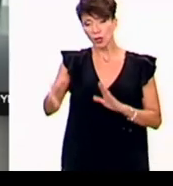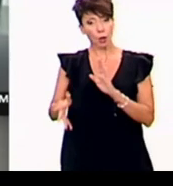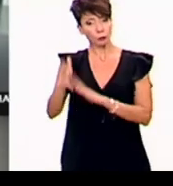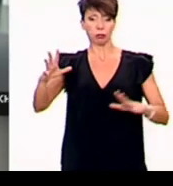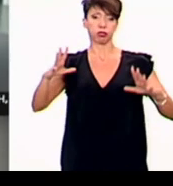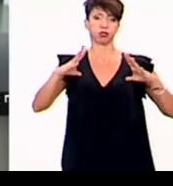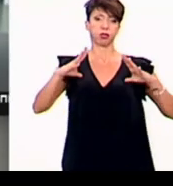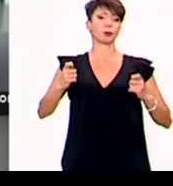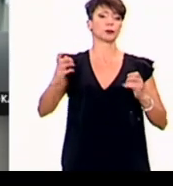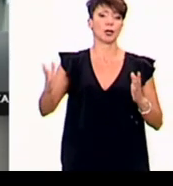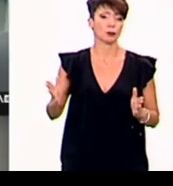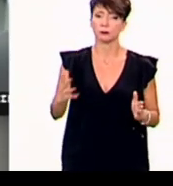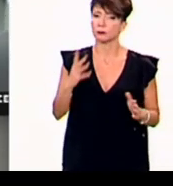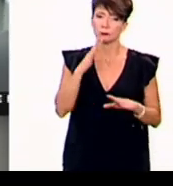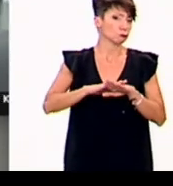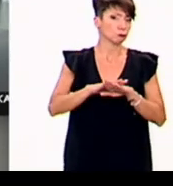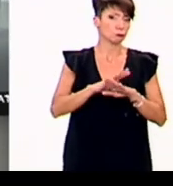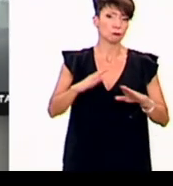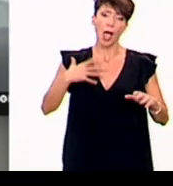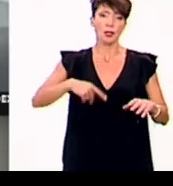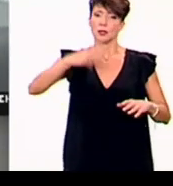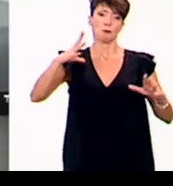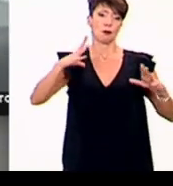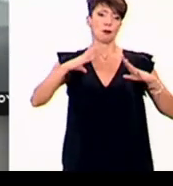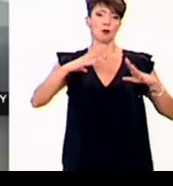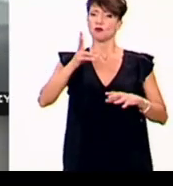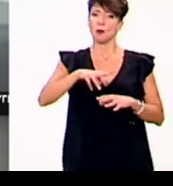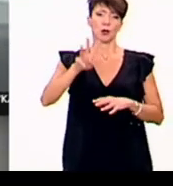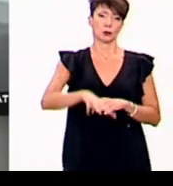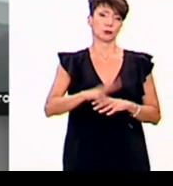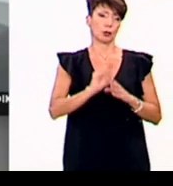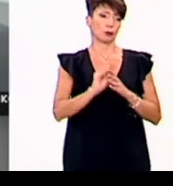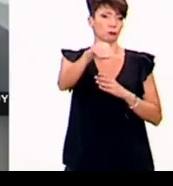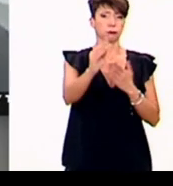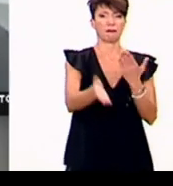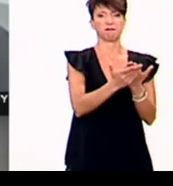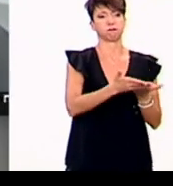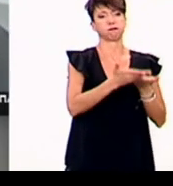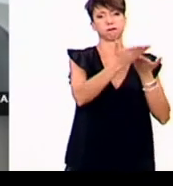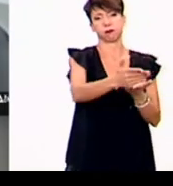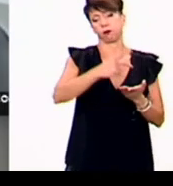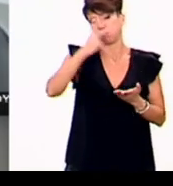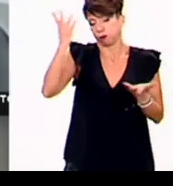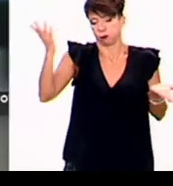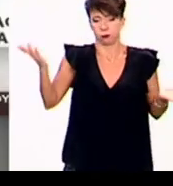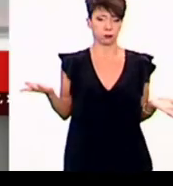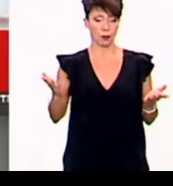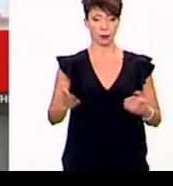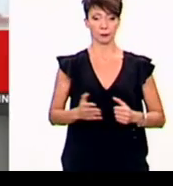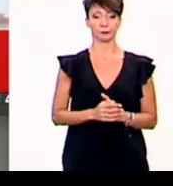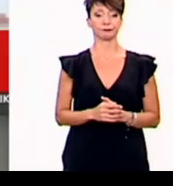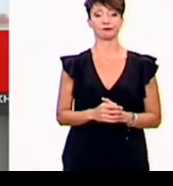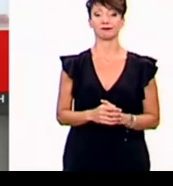Το ότι κάποιος δικαιούται να ξεκουραστεί δύο ή τρεις μέρες αυτό δεν νομίζω ότι συνιστά πολιτική είδηση.